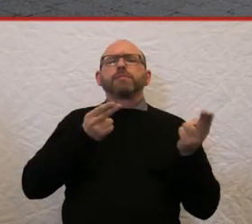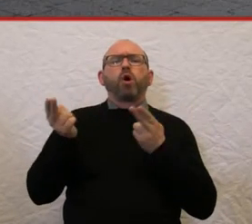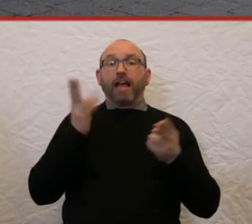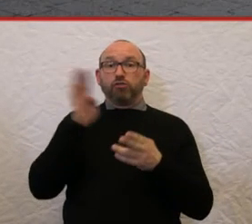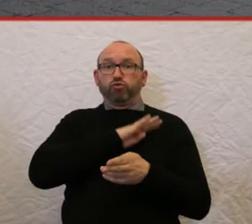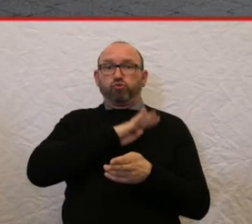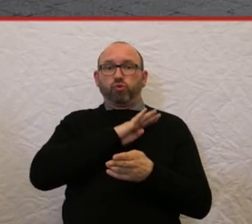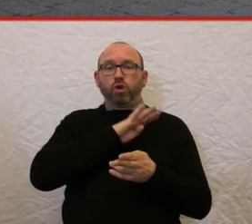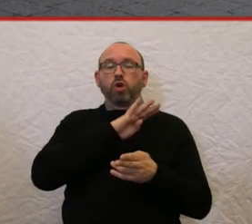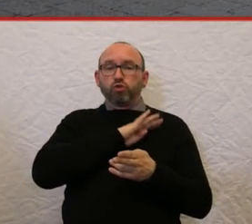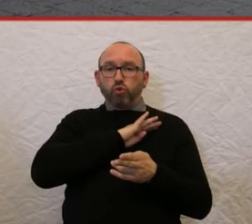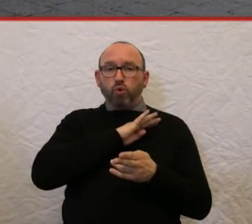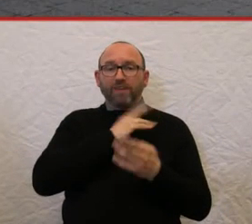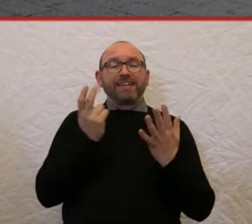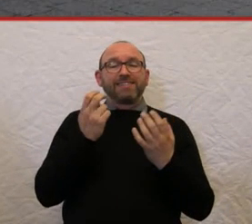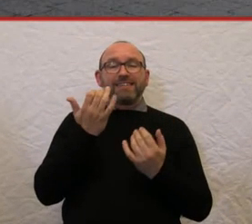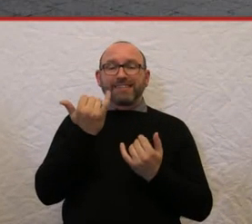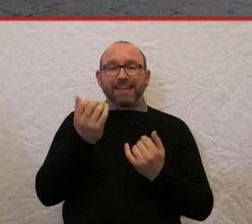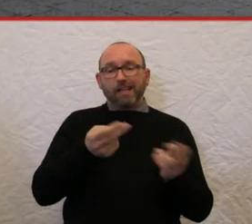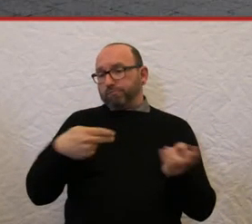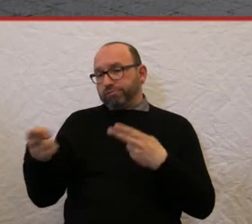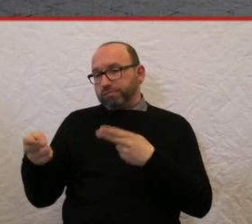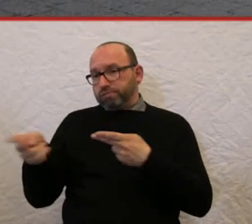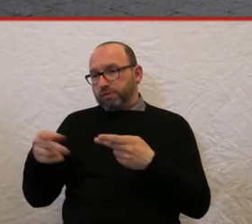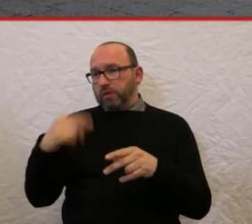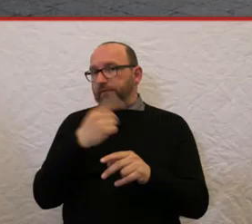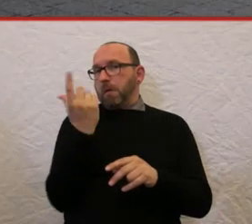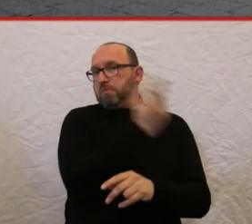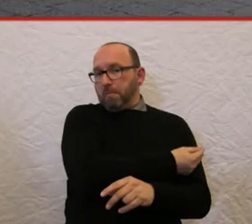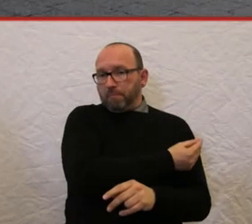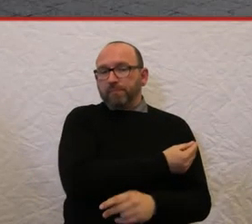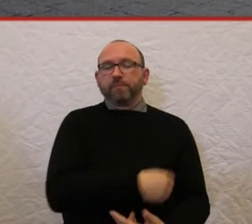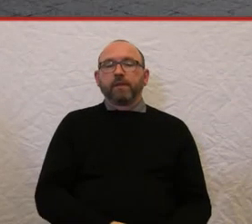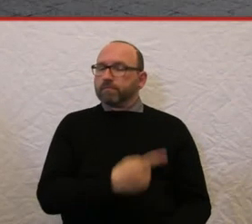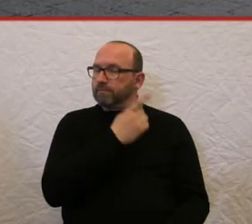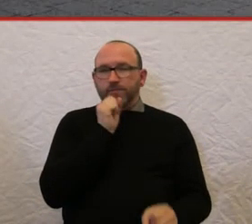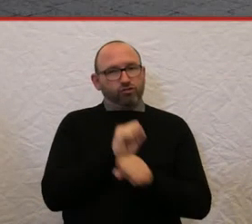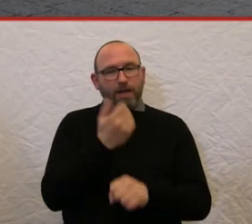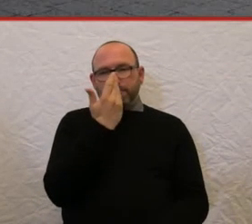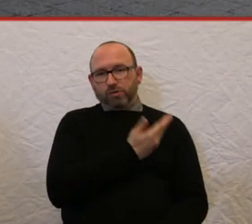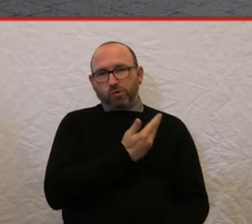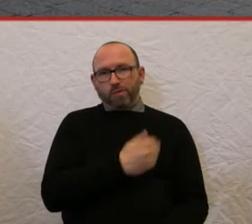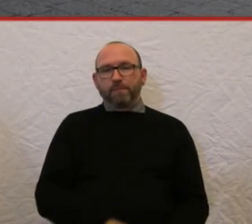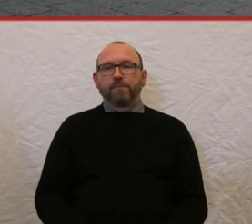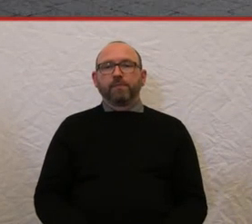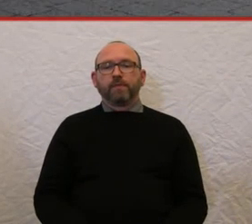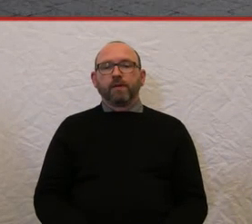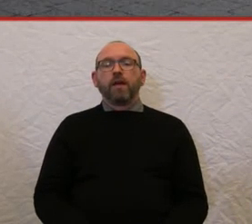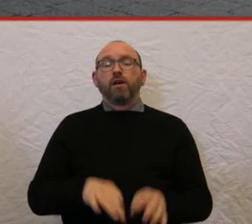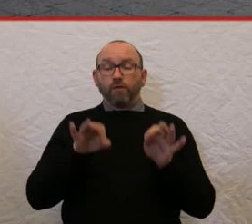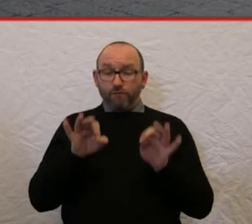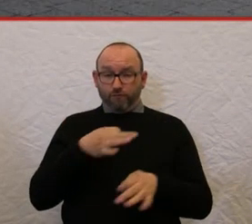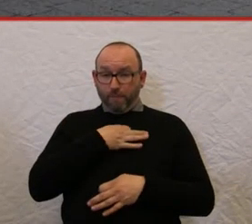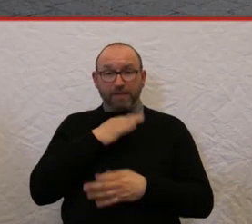laden 20 Kinder ab und fahren dann wieder zurück. Das Ganze ist insofern ein Problem in meinen